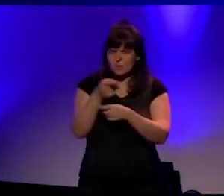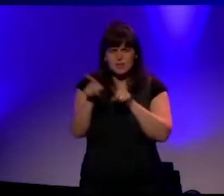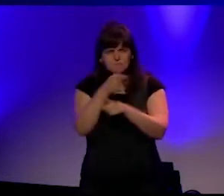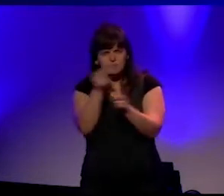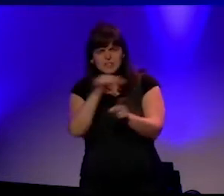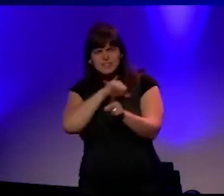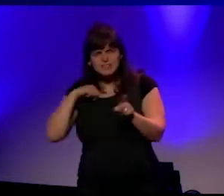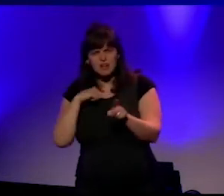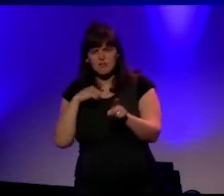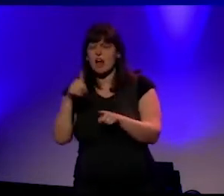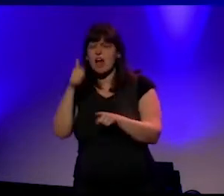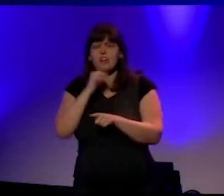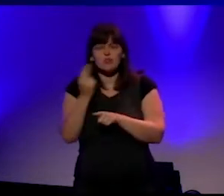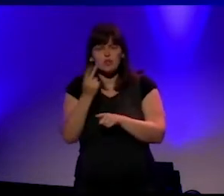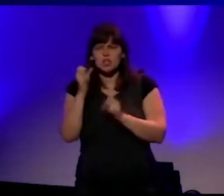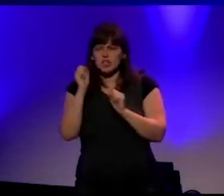het er echt op aankomt?